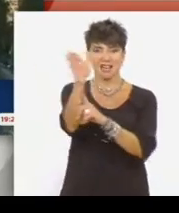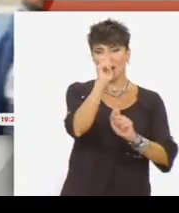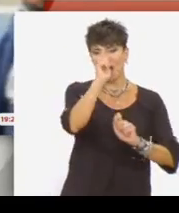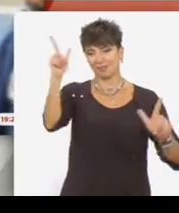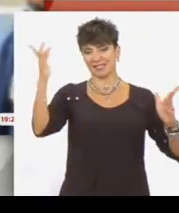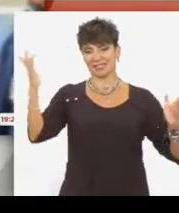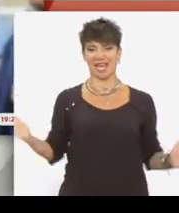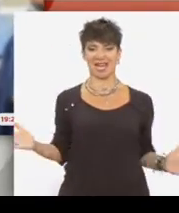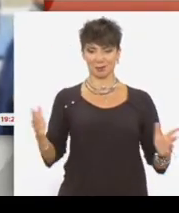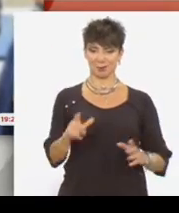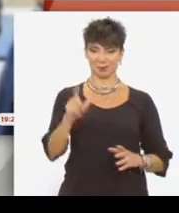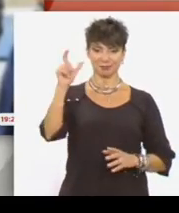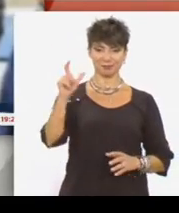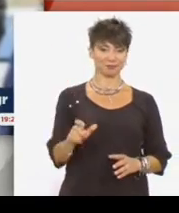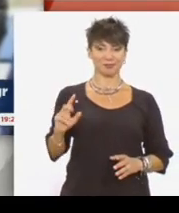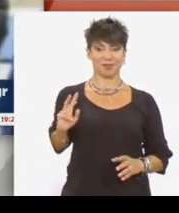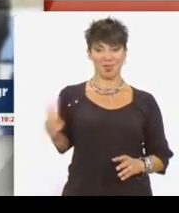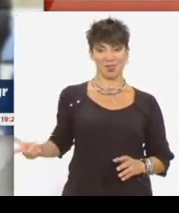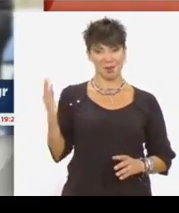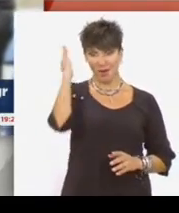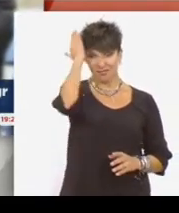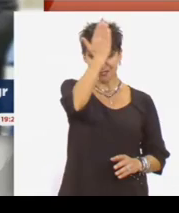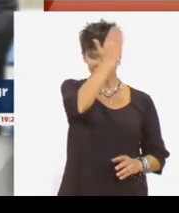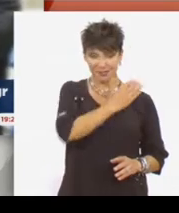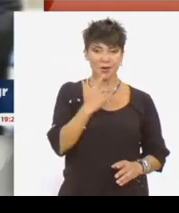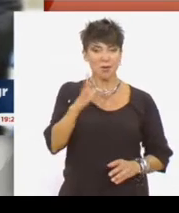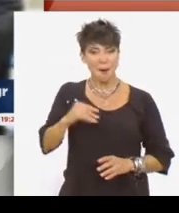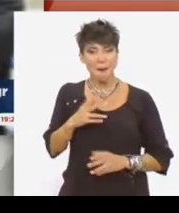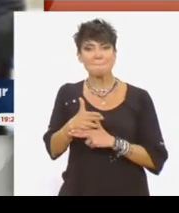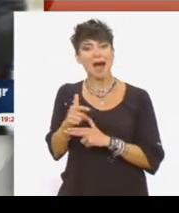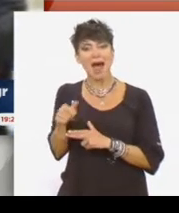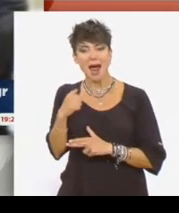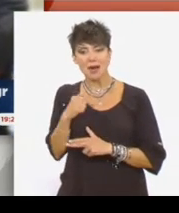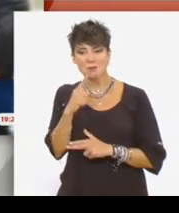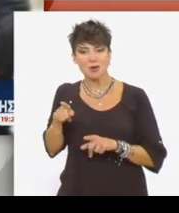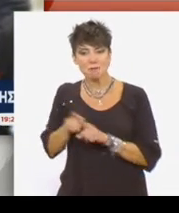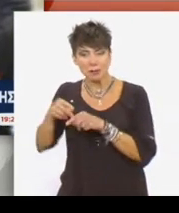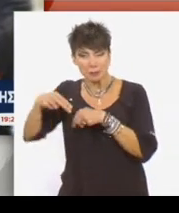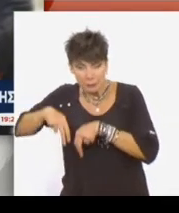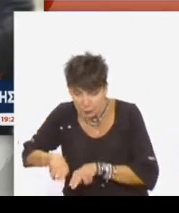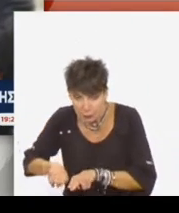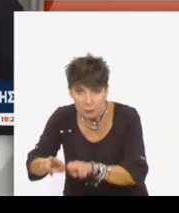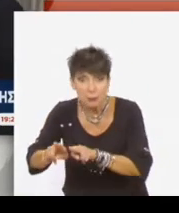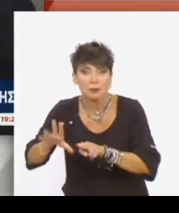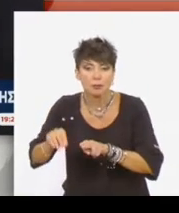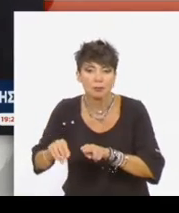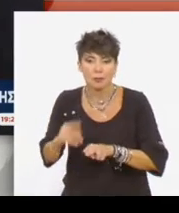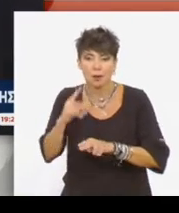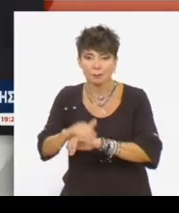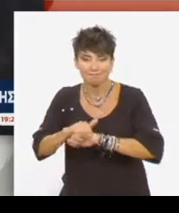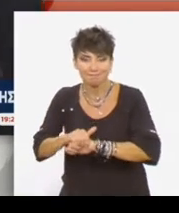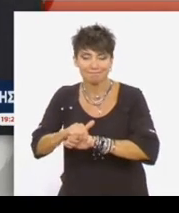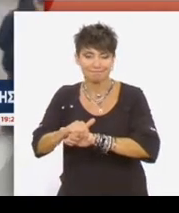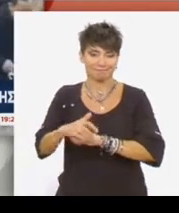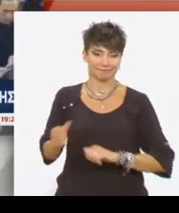Ο Δημήτρης Θερζούδης δίπλα, ένας από τους εγκλωβισμένους της Μαριούπολης, που αναγκάστηκε να κρύβεται στο υπόγειο του προξενίου, του έσφιξε